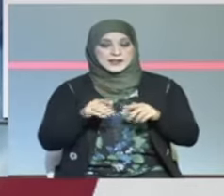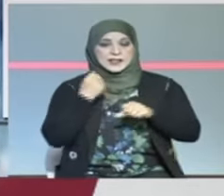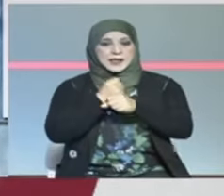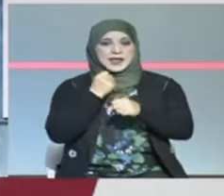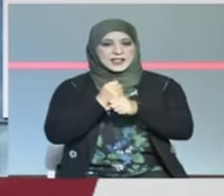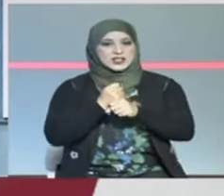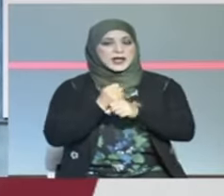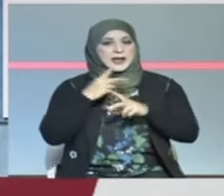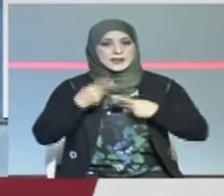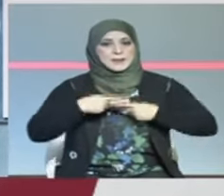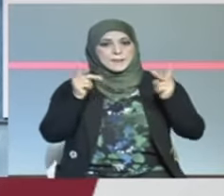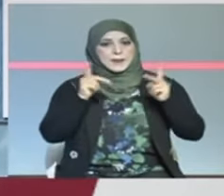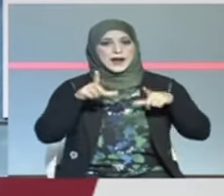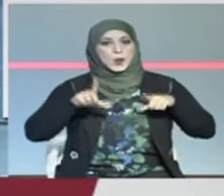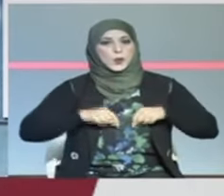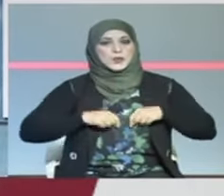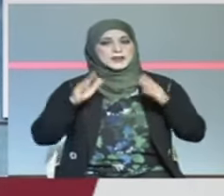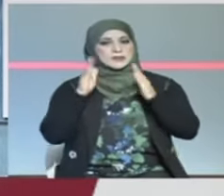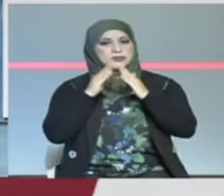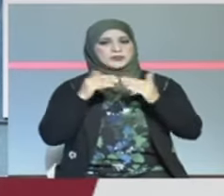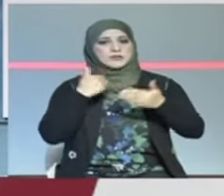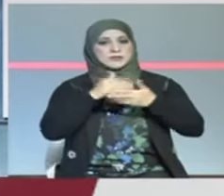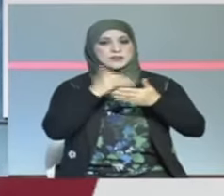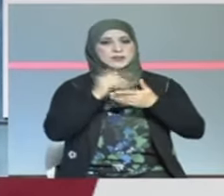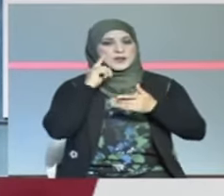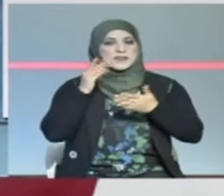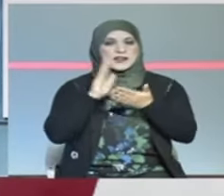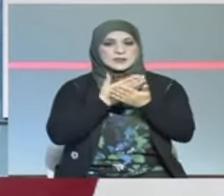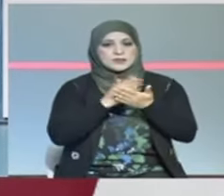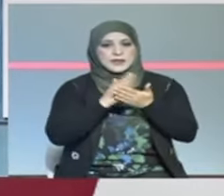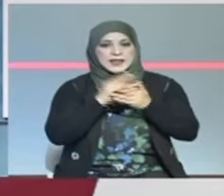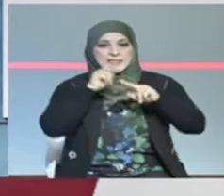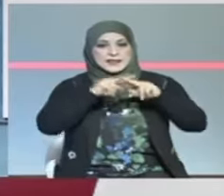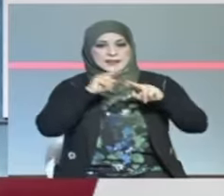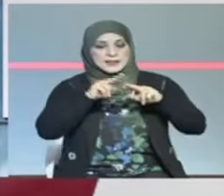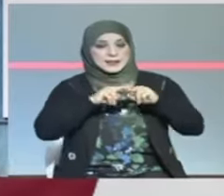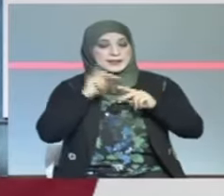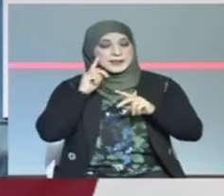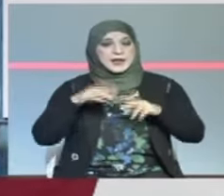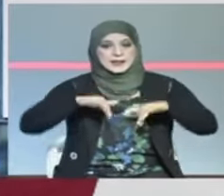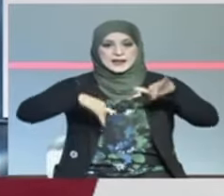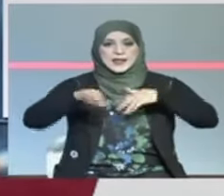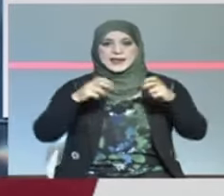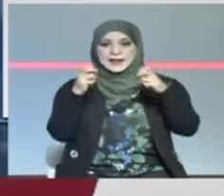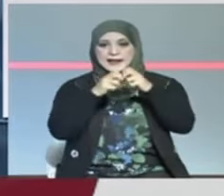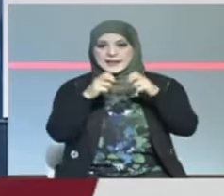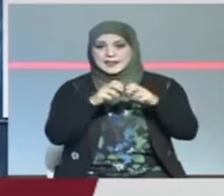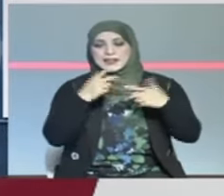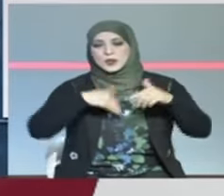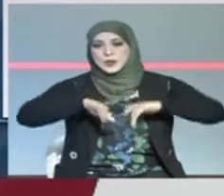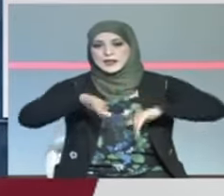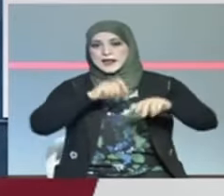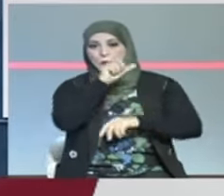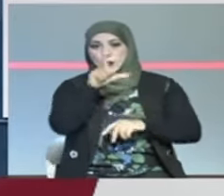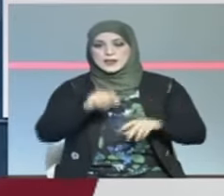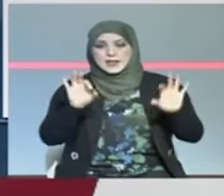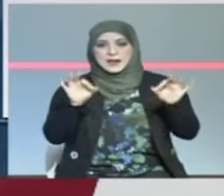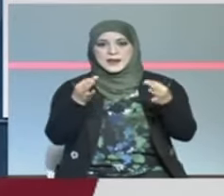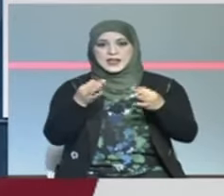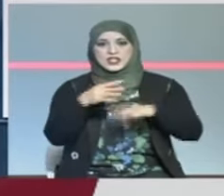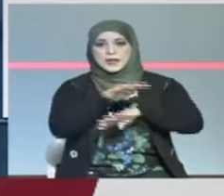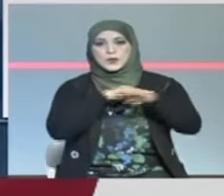الأشغال حسب بلاغ الوزارة في إنجاز الوصلة الرابط بين الطريق الشععية إكس والطريق الوطنية رقم عشر